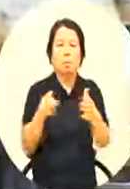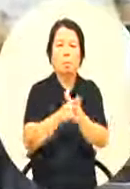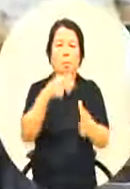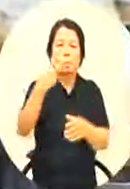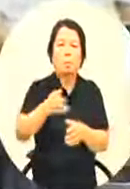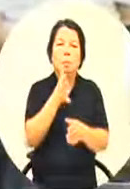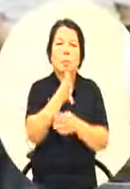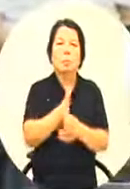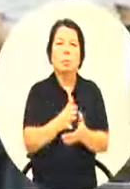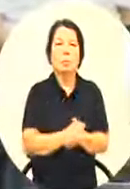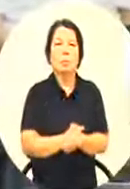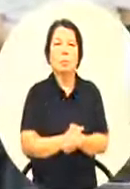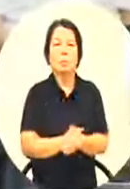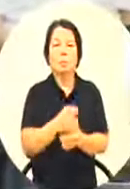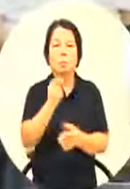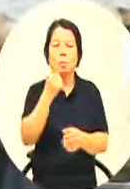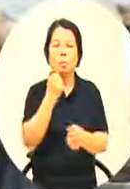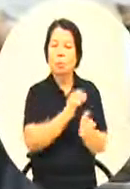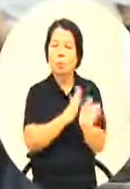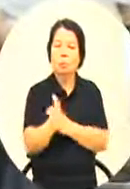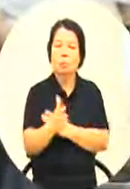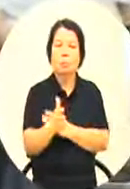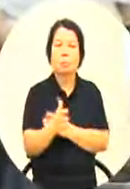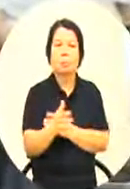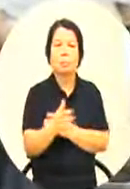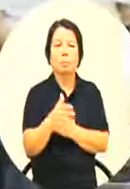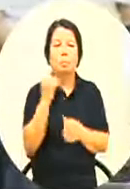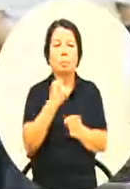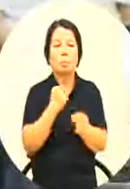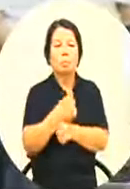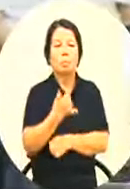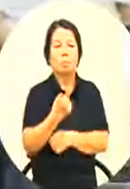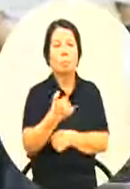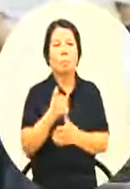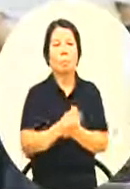一次再问你们看你们怎么准备有什么具体的构思